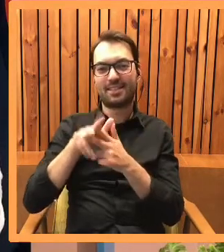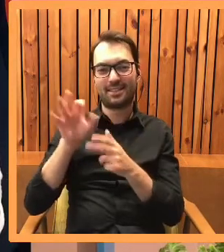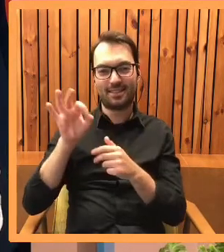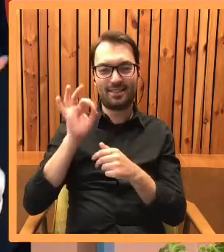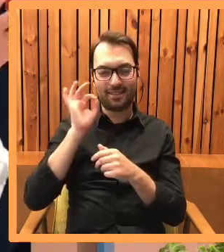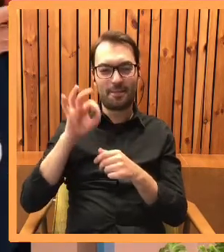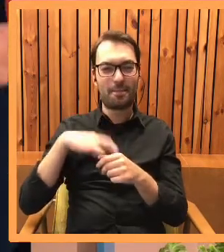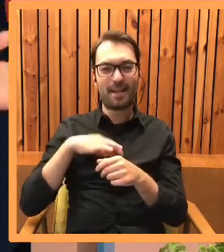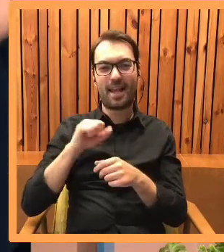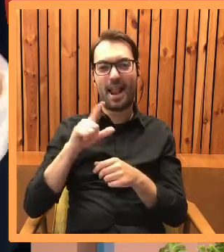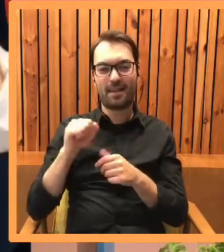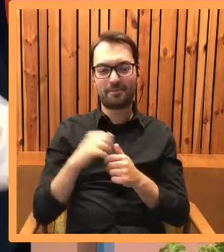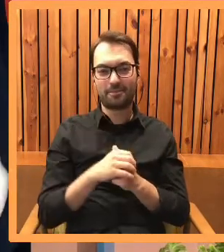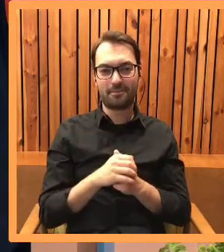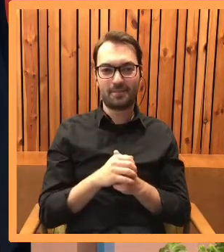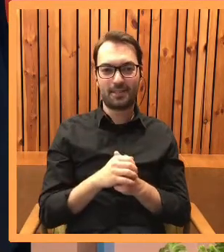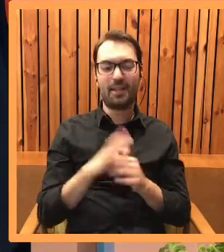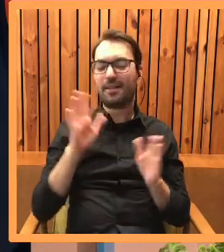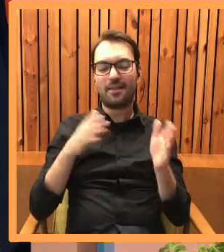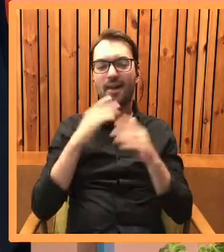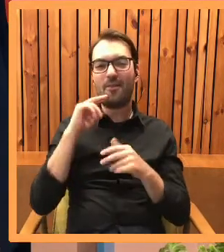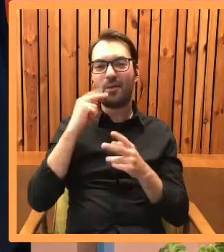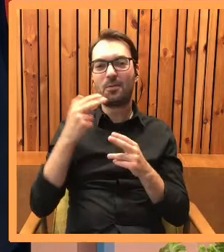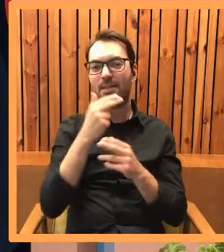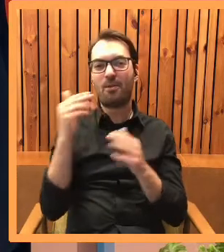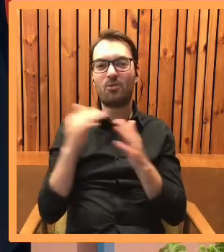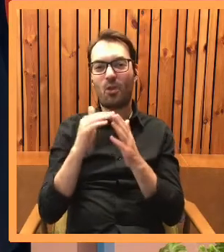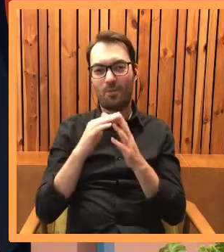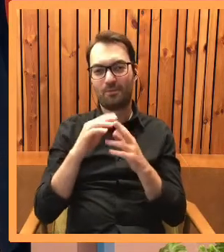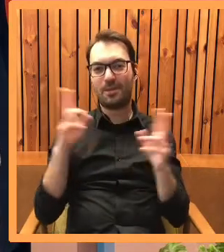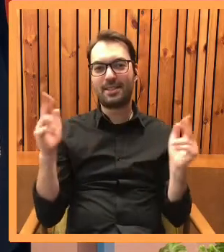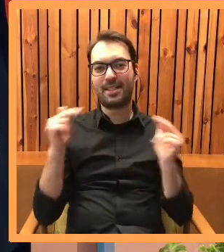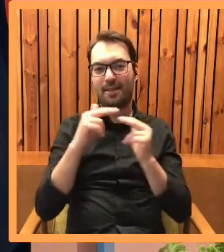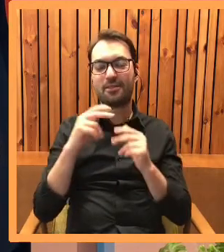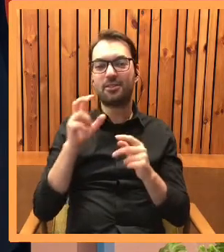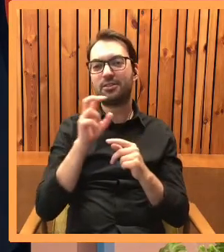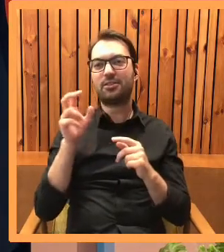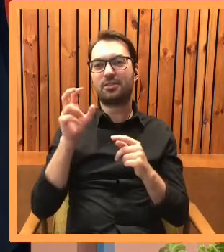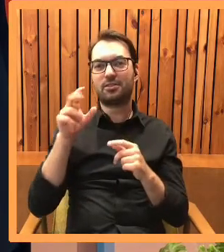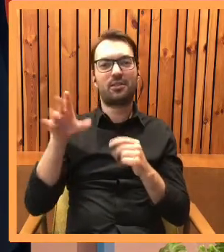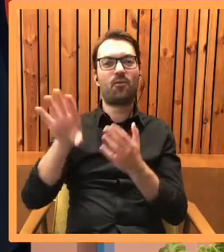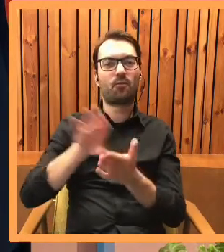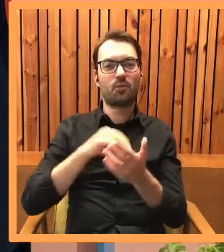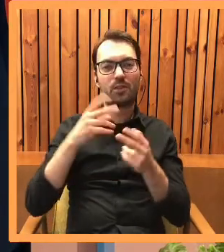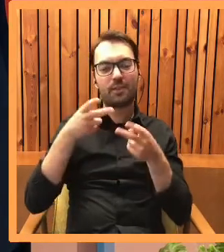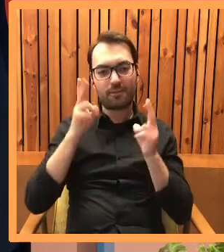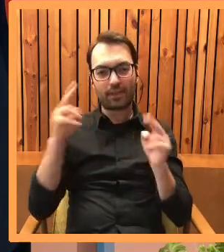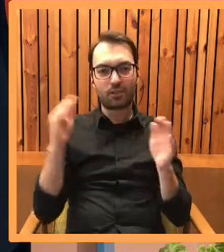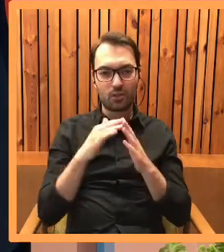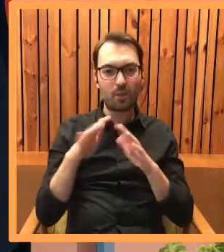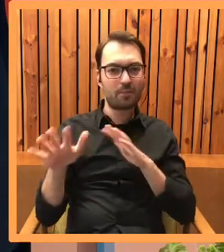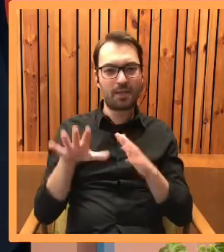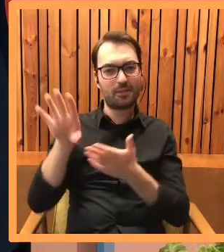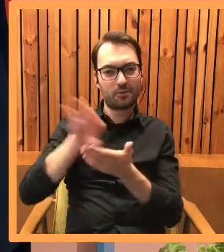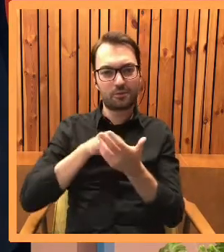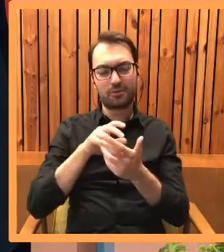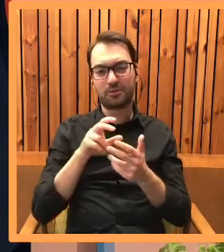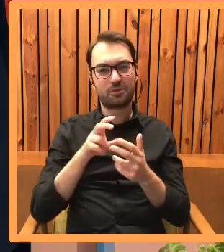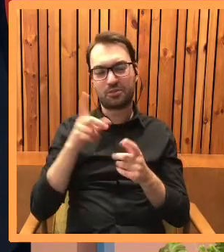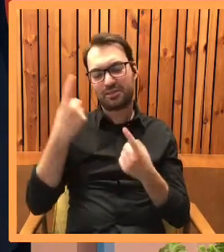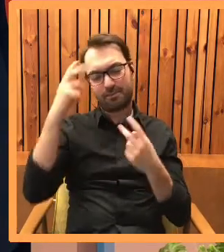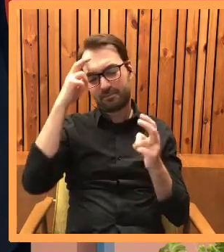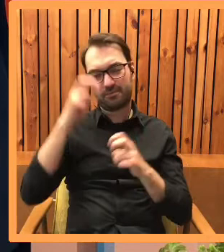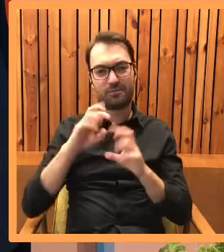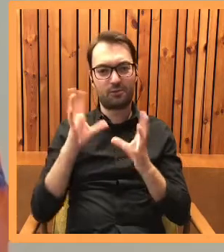jeszcze do tej rezydencji śmietańskiego, bo tutaj nisza nam wpadła. Czy miałaś w głowie jakiś konkretny budynek, miejsce, w którym tworzyłaś tę literacką